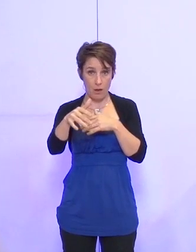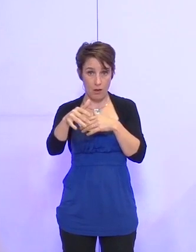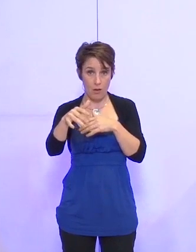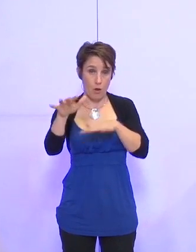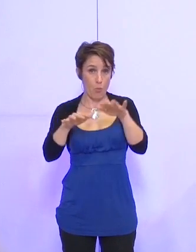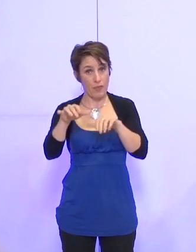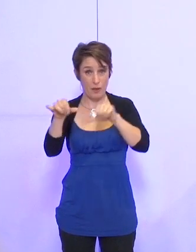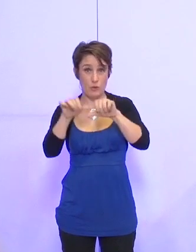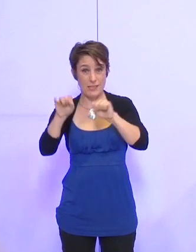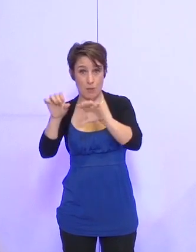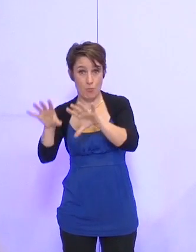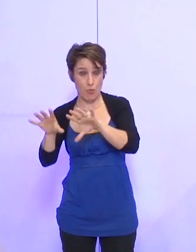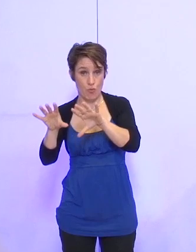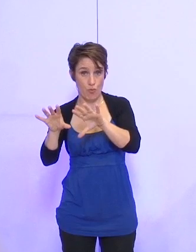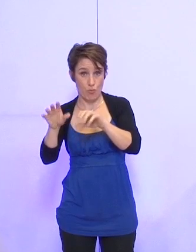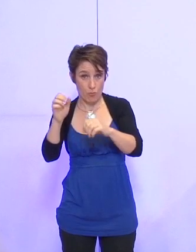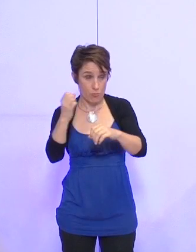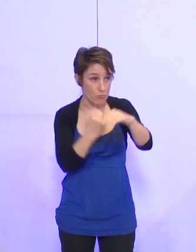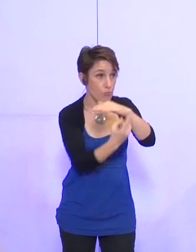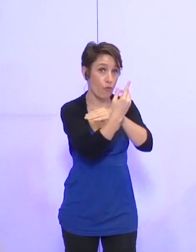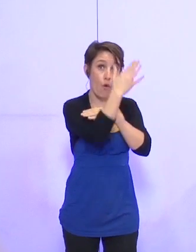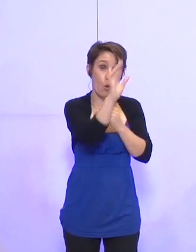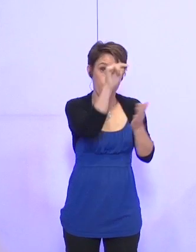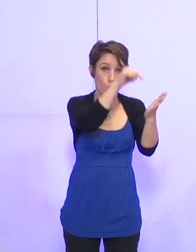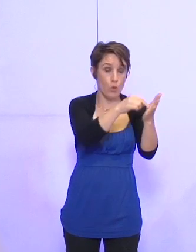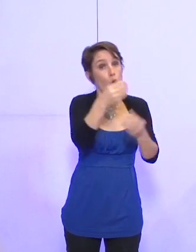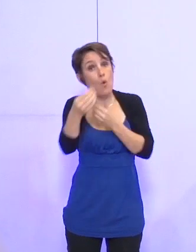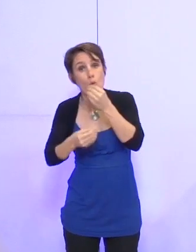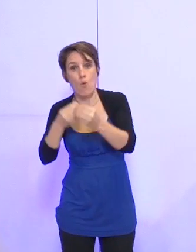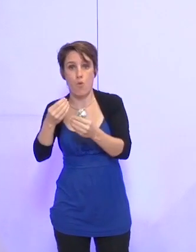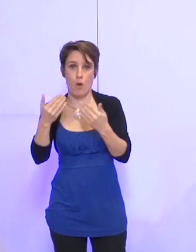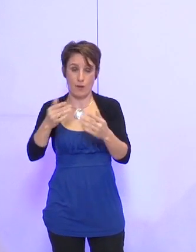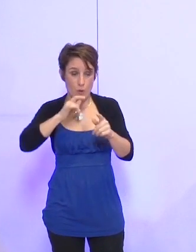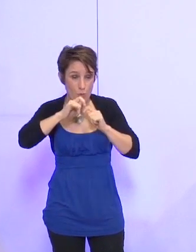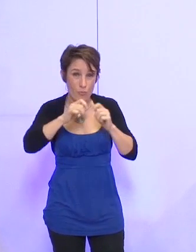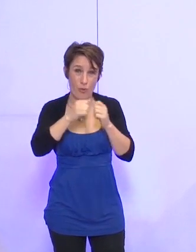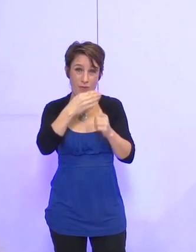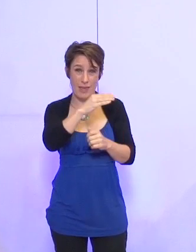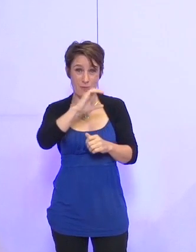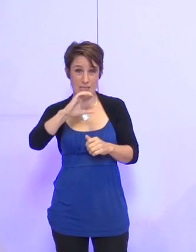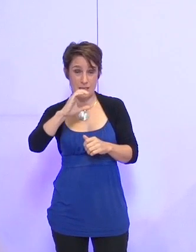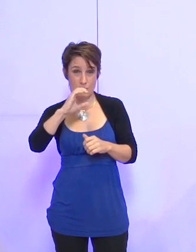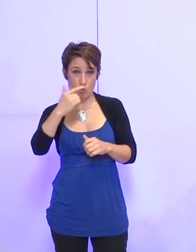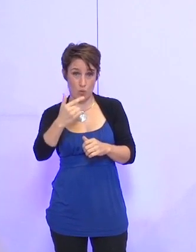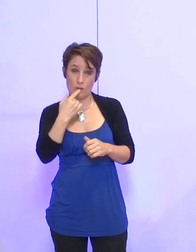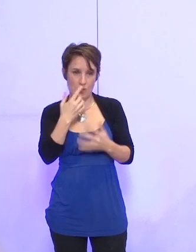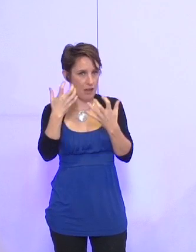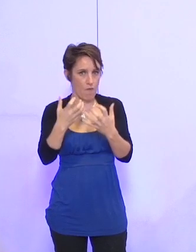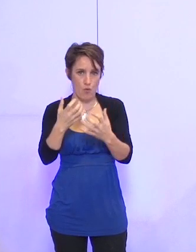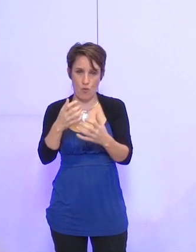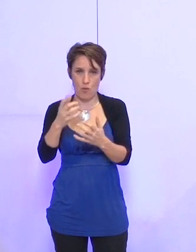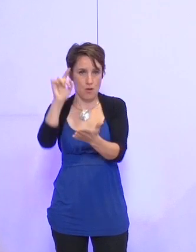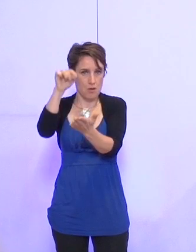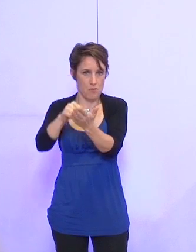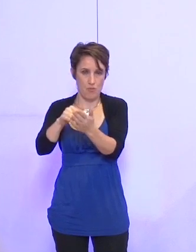ailleurs ou autrement, ou si les discussions que vous avez aujourd'hui avec la MC2 et les acteurs font que vous souhaitez le voir se pérenniser sur le